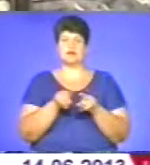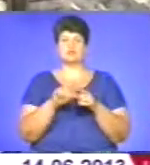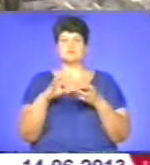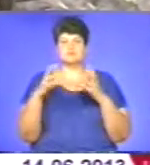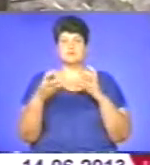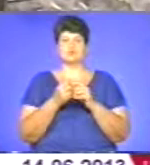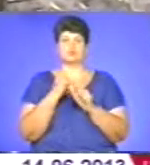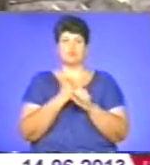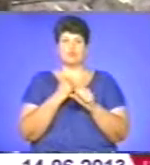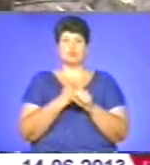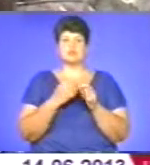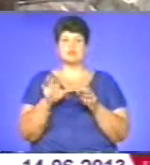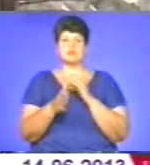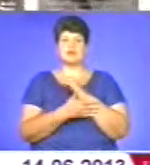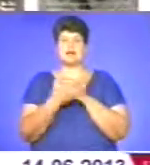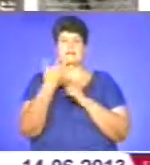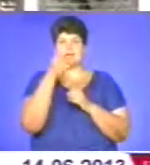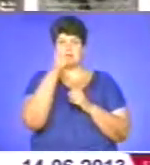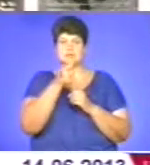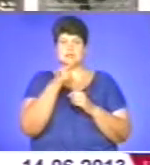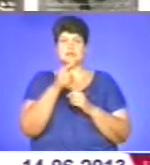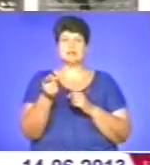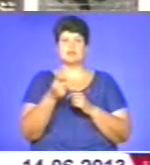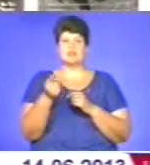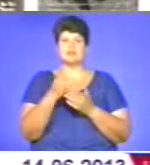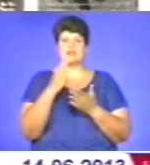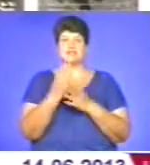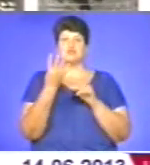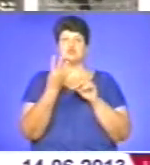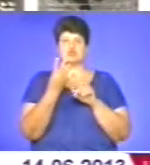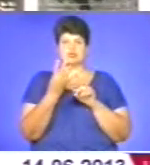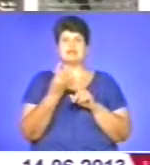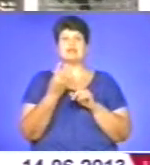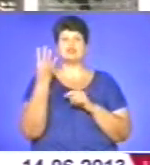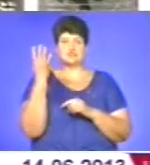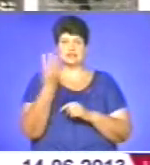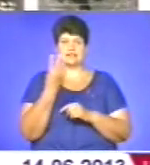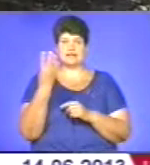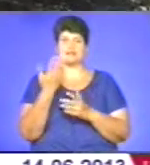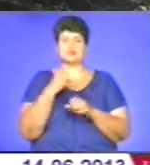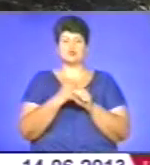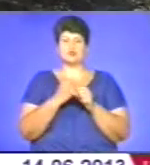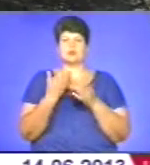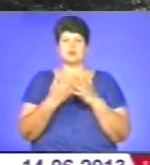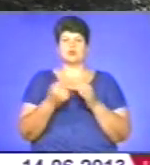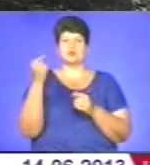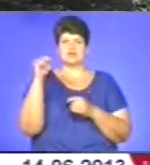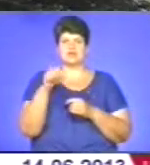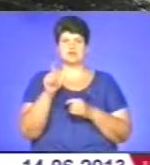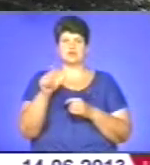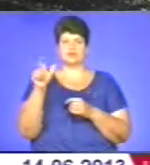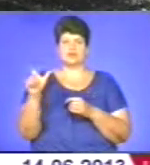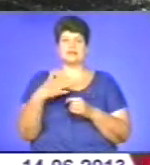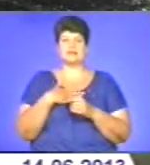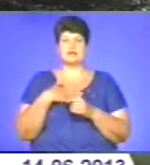закладів за останні 5 місяців. На Тернопільщині є 4 таких установи, у яких працює близько тисячі людей. Наш регіон серед